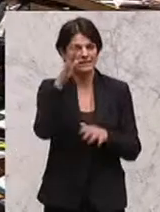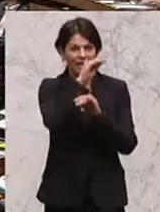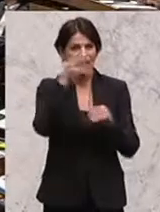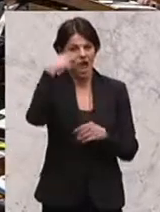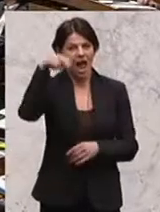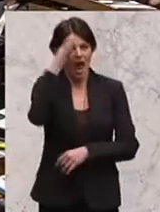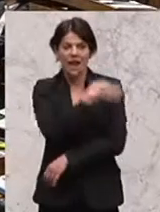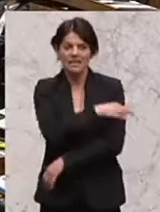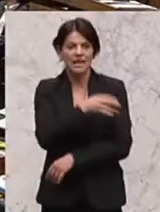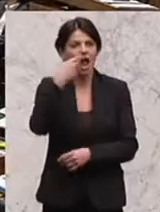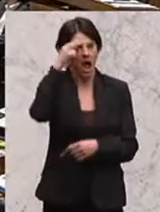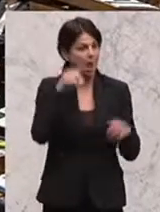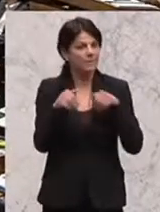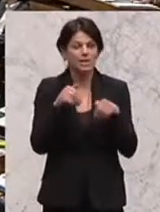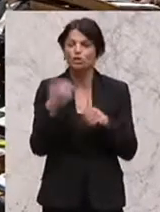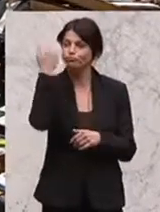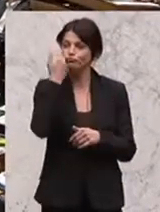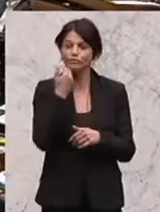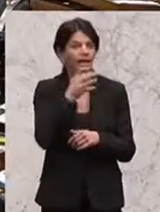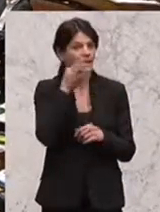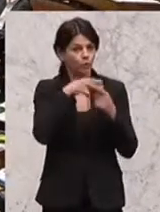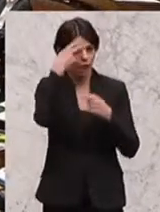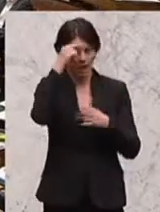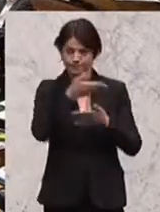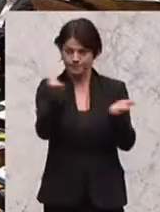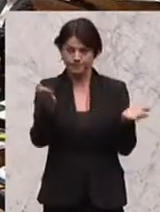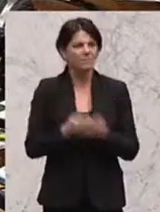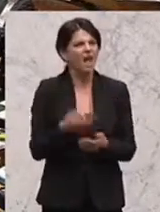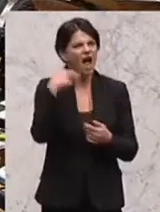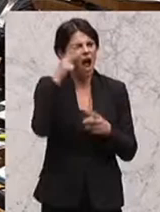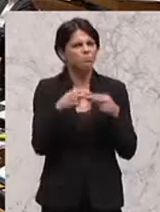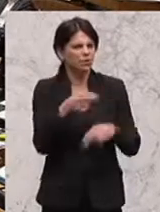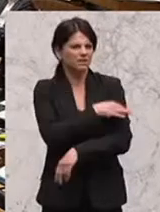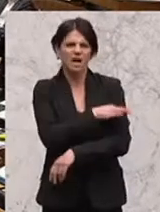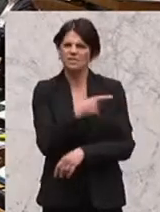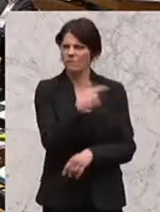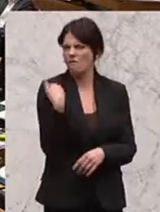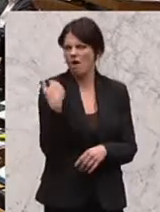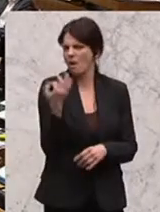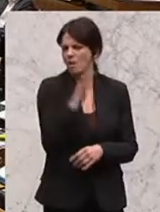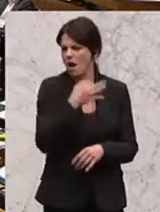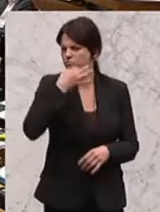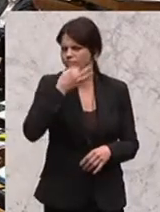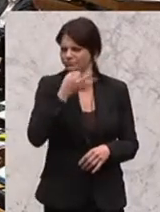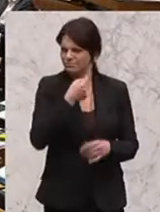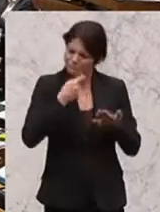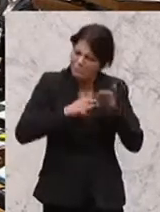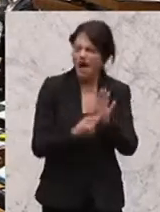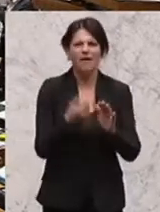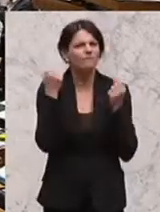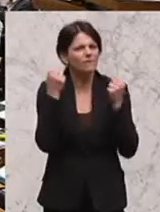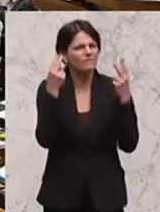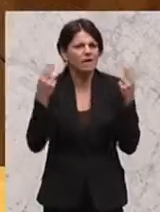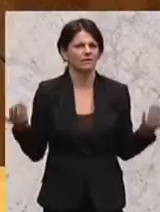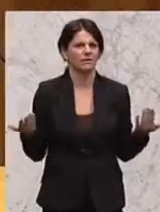Am Wort eine weitere Wirtschaftssprecherin, diesmal von den Grünen, Ruperta Lichtennecker. In Ihrer Rede betont, wie wichtig es ist,